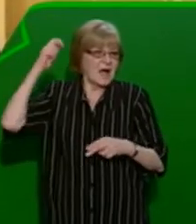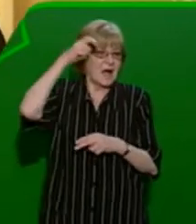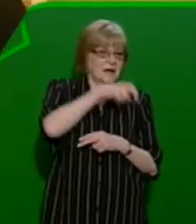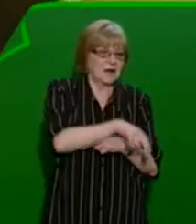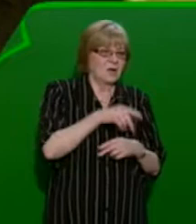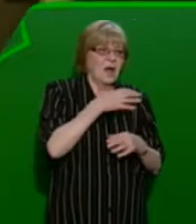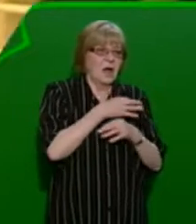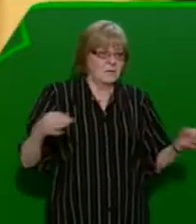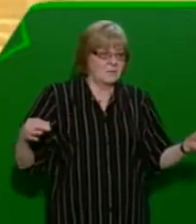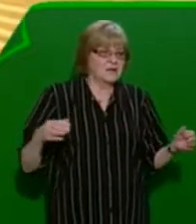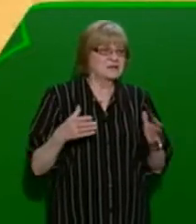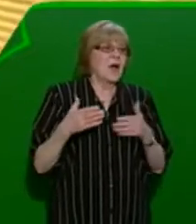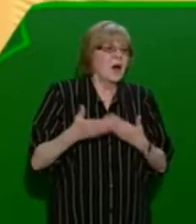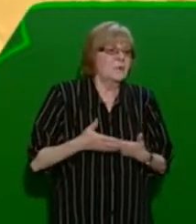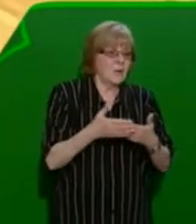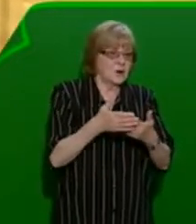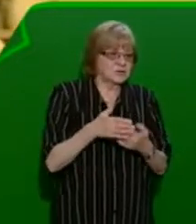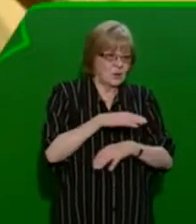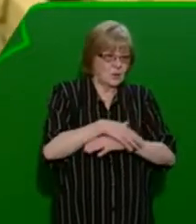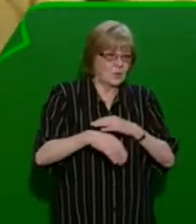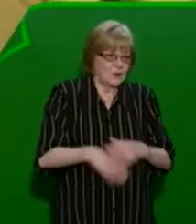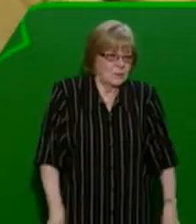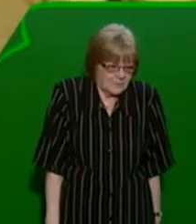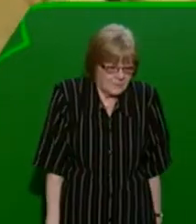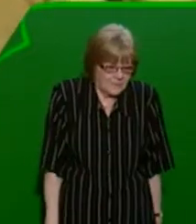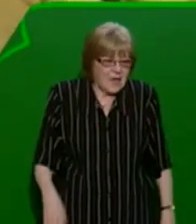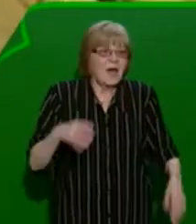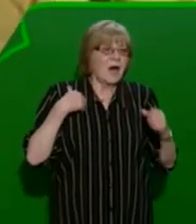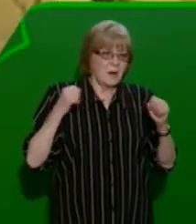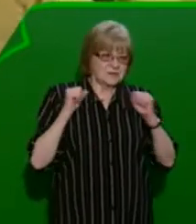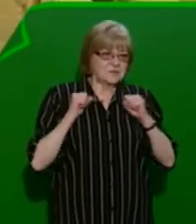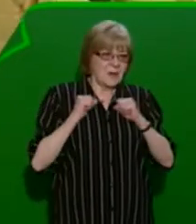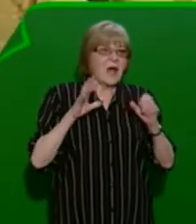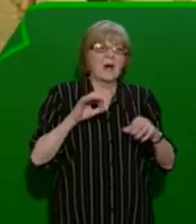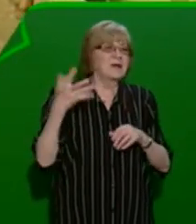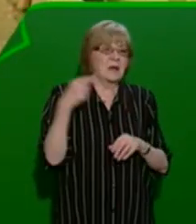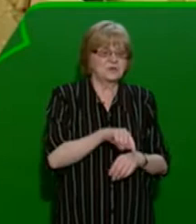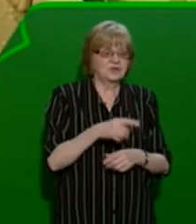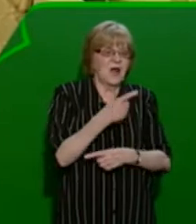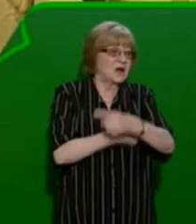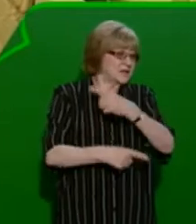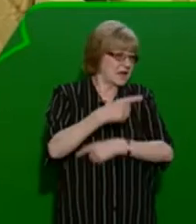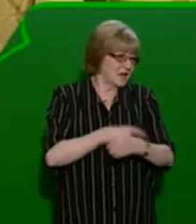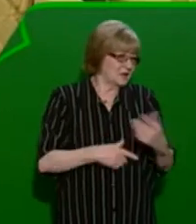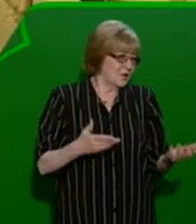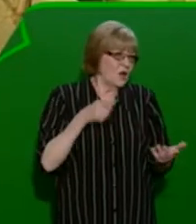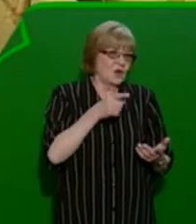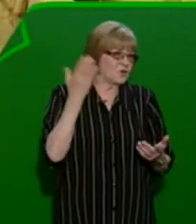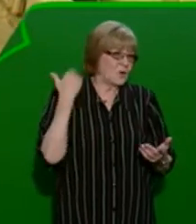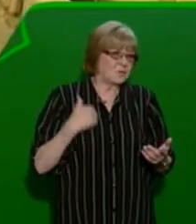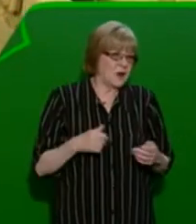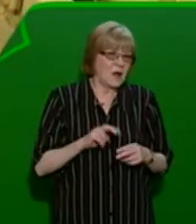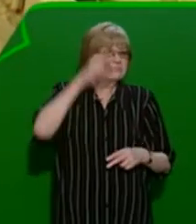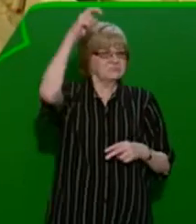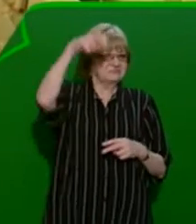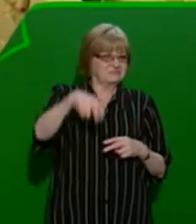bez pomocí rukou do toho bazénku, takže to jsem vždycky zavíral v oči, protože jsem se bál, aby nedošlo k nějakému zranění, protože opravdu to byly pár skokaní